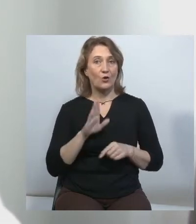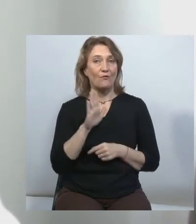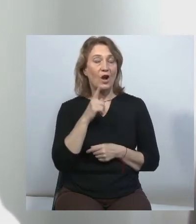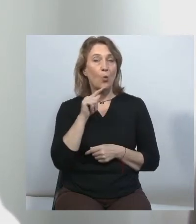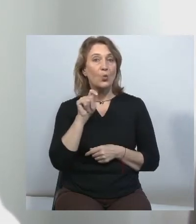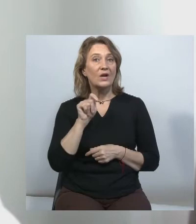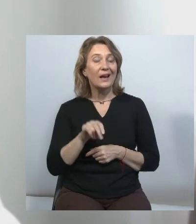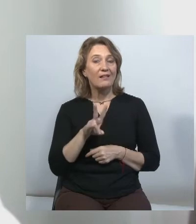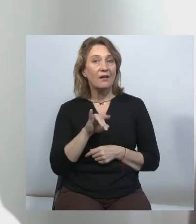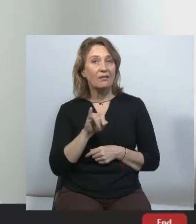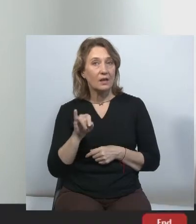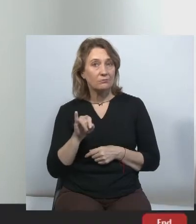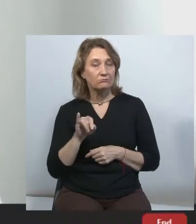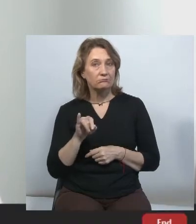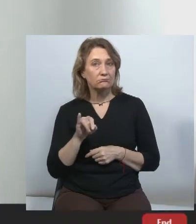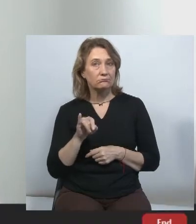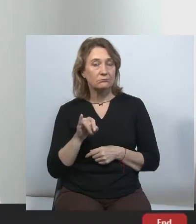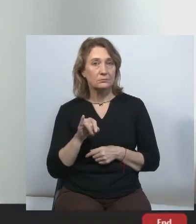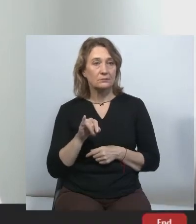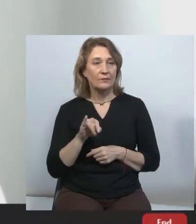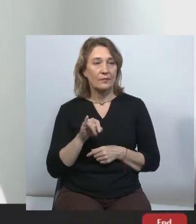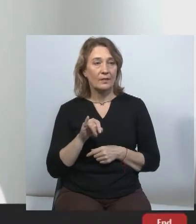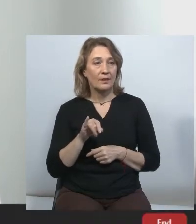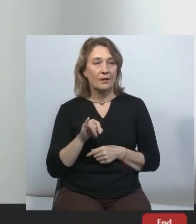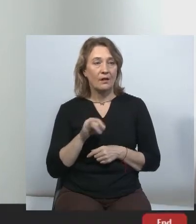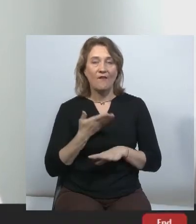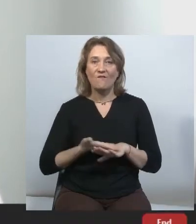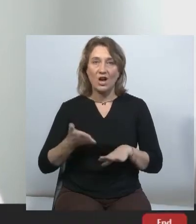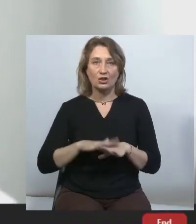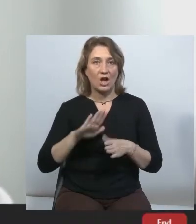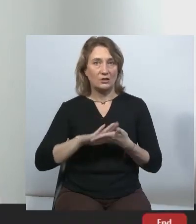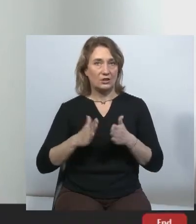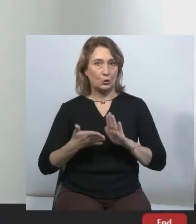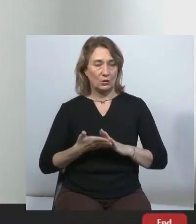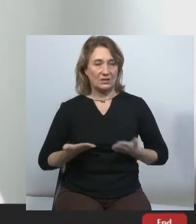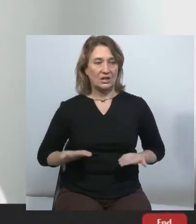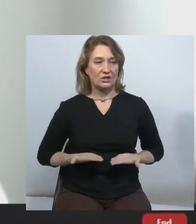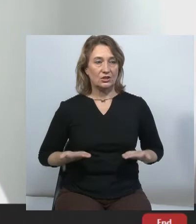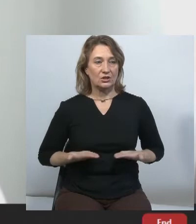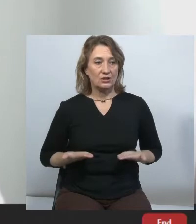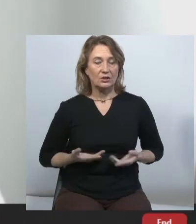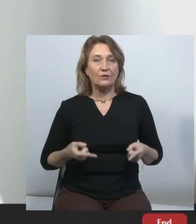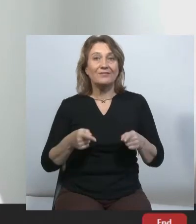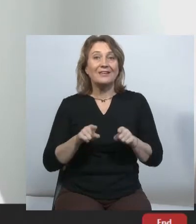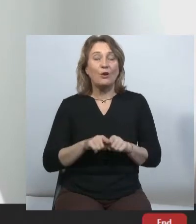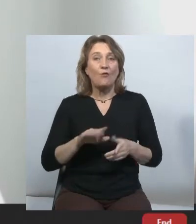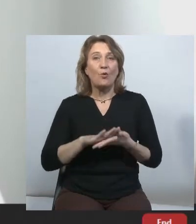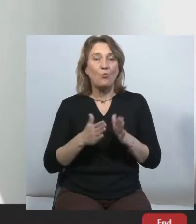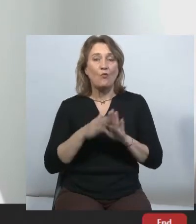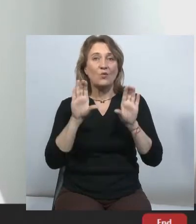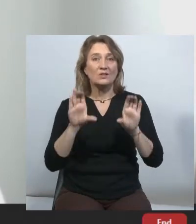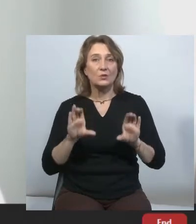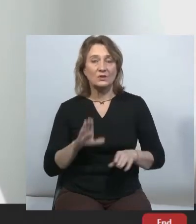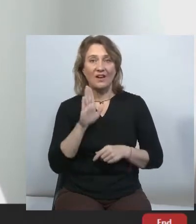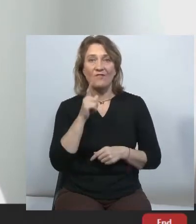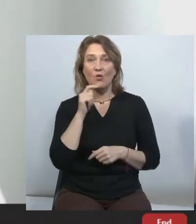це надзвичайно важка ситуація, жити в умовах такого законодавства. Україні, яка, як